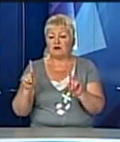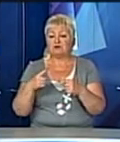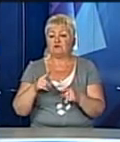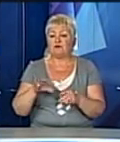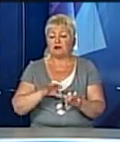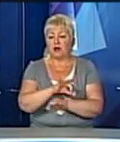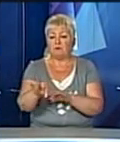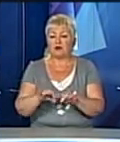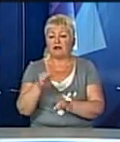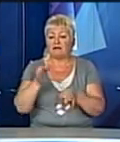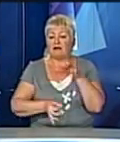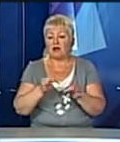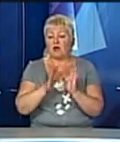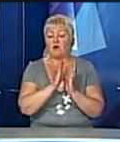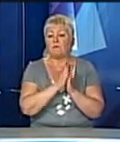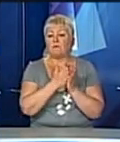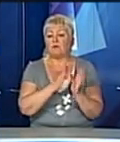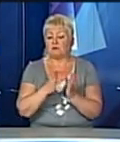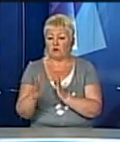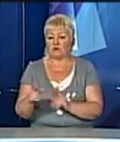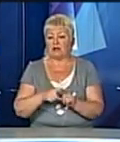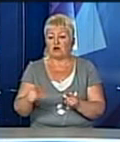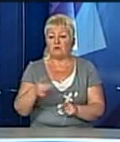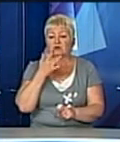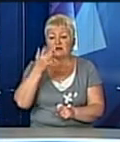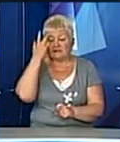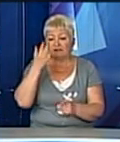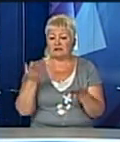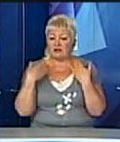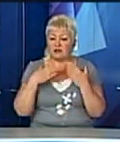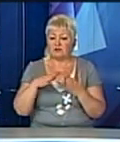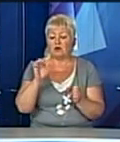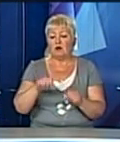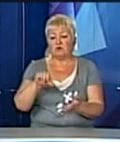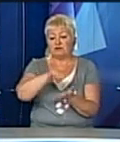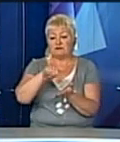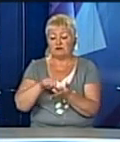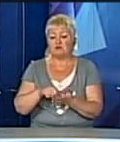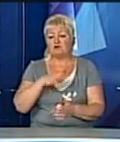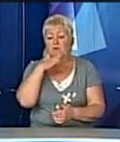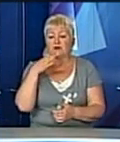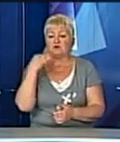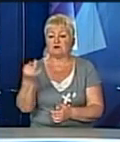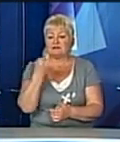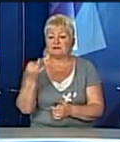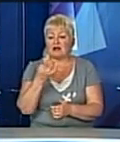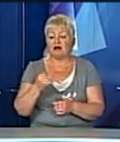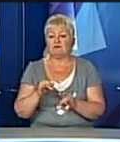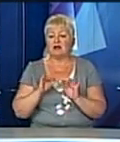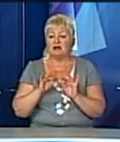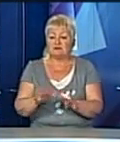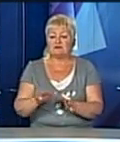«Екобібліотека». Продовж літніх канікул читачі зможуть взяти участь у багатьох цікавих закладах – віртуальних і реальних